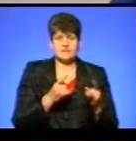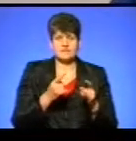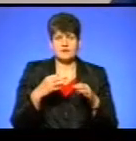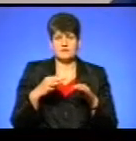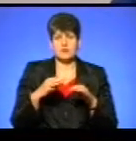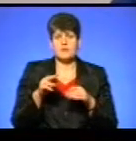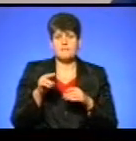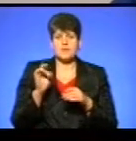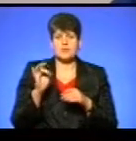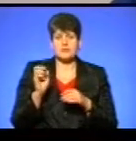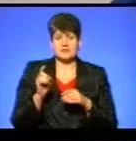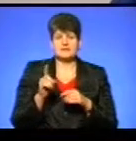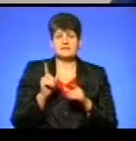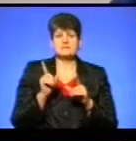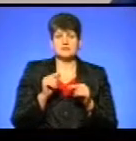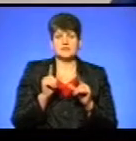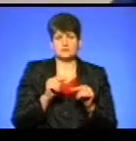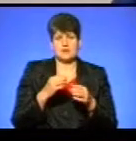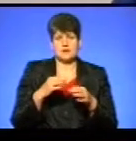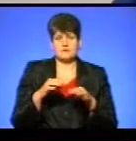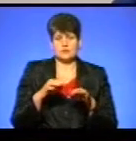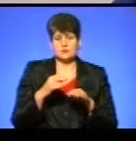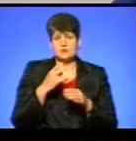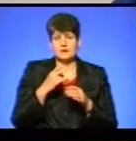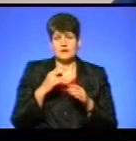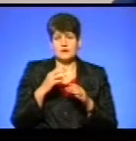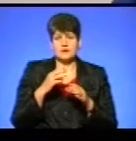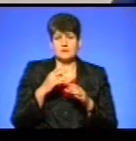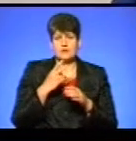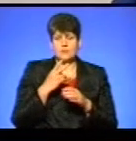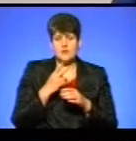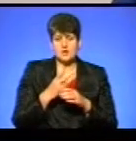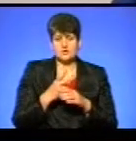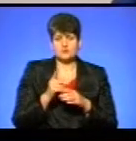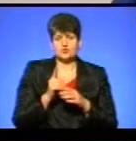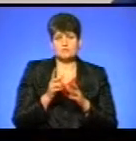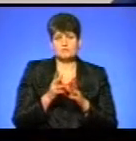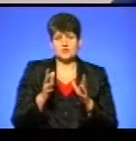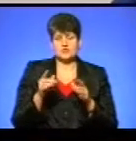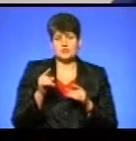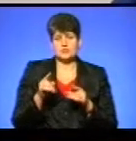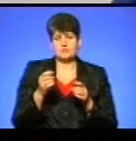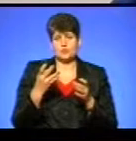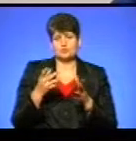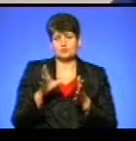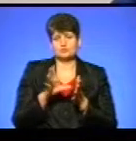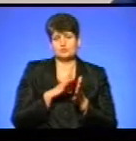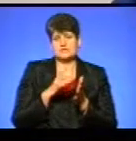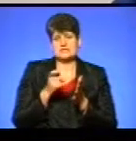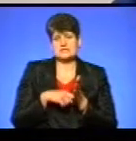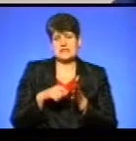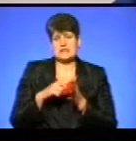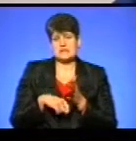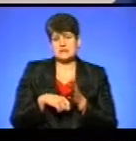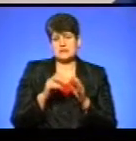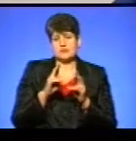звідки випускаються автобуси, і я побачив про те, що більшість з них були просто закритими, нікого на